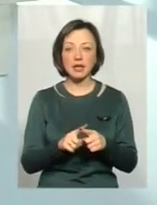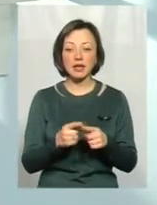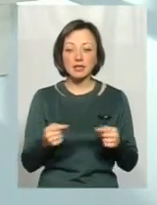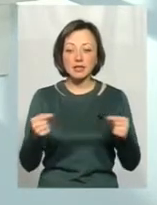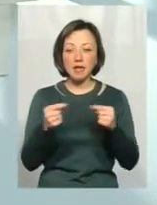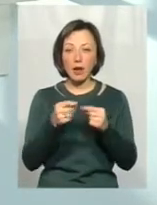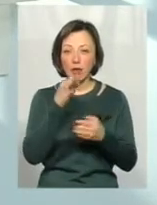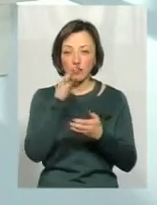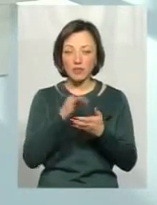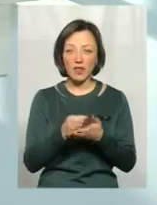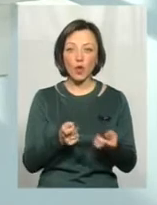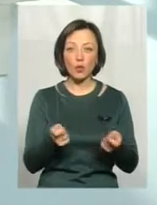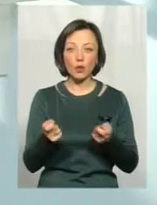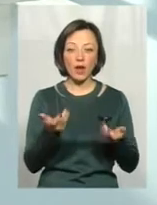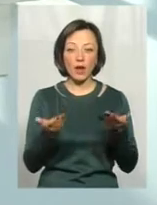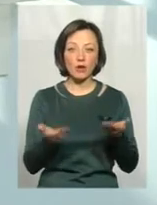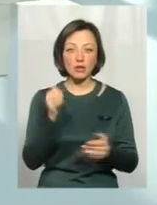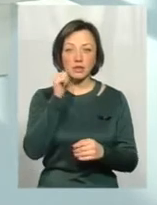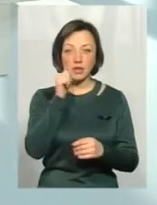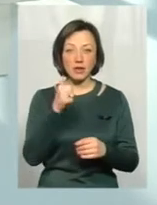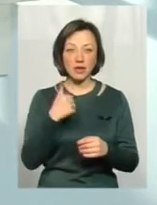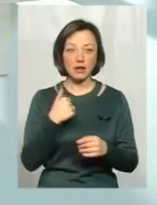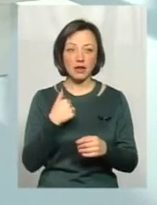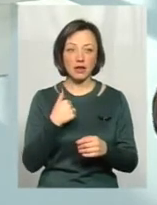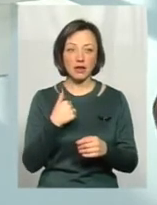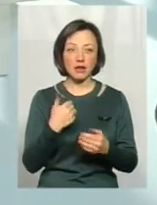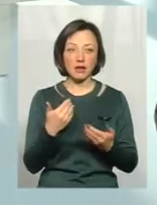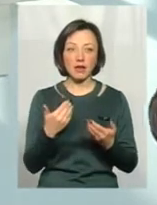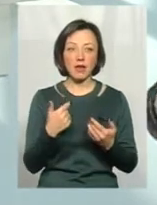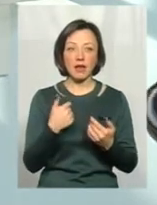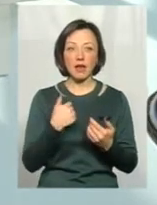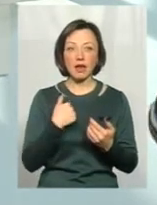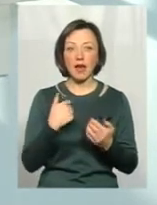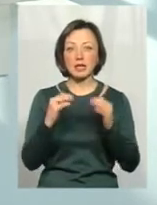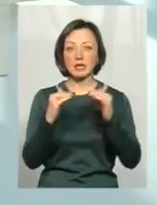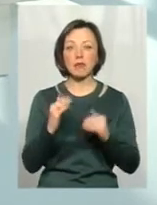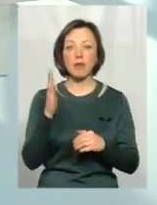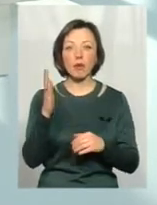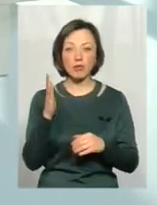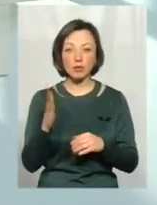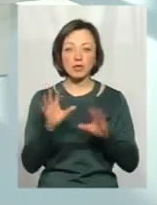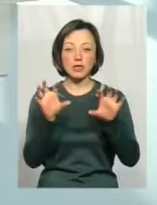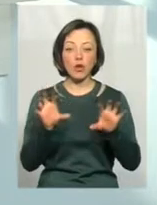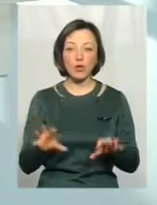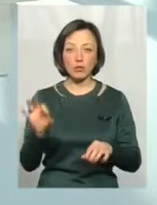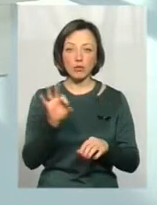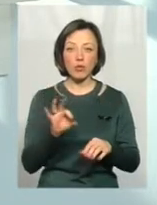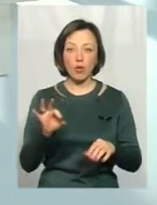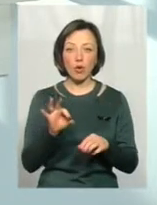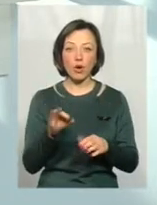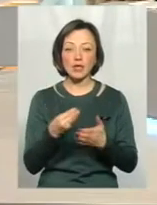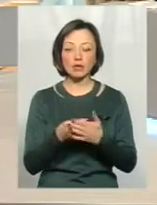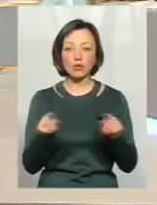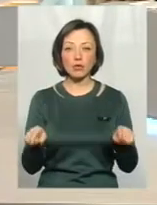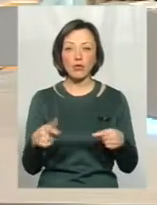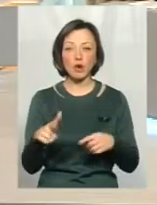уряду. Якщо завтра, він говорить, я ледве стримую, але вже майбутній закон про ціноутворення